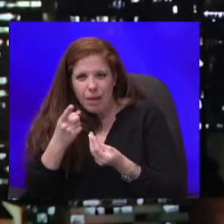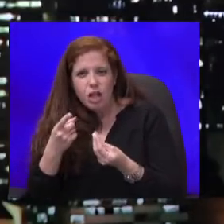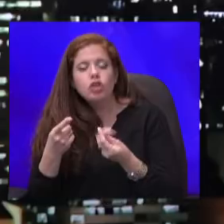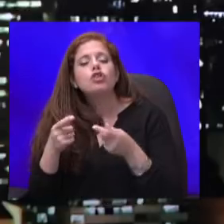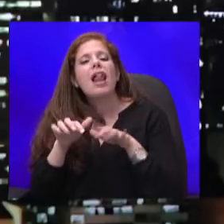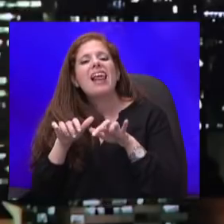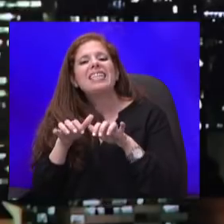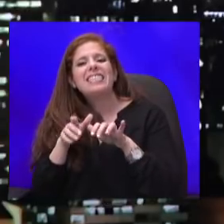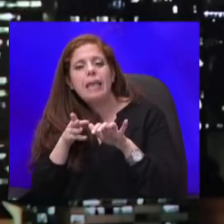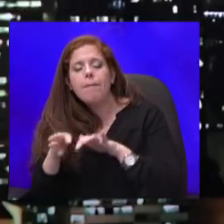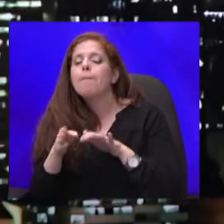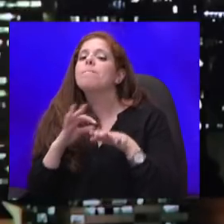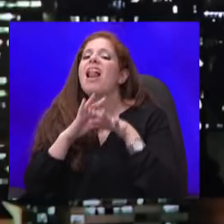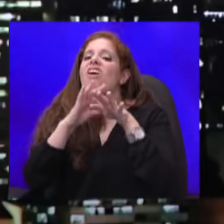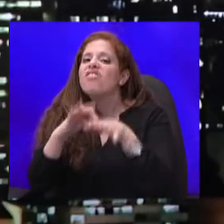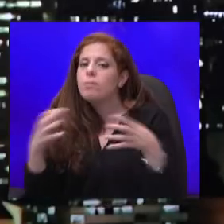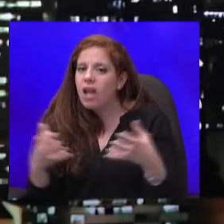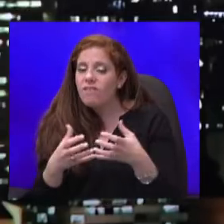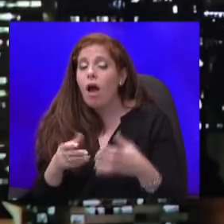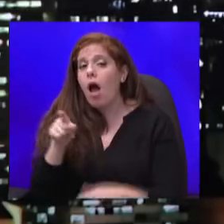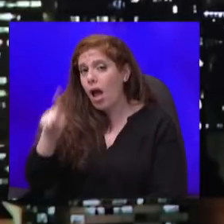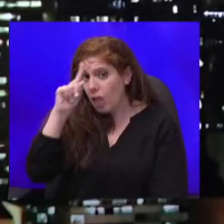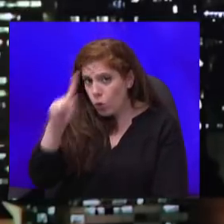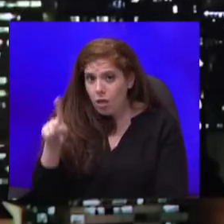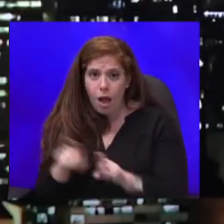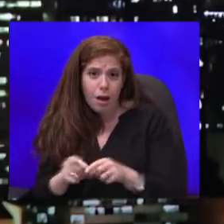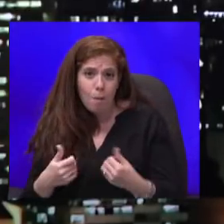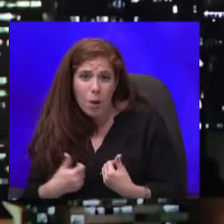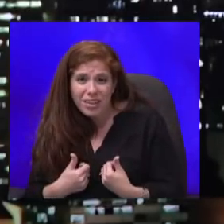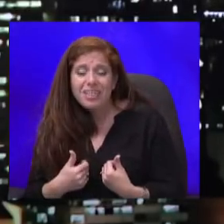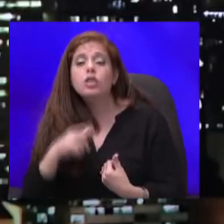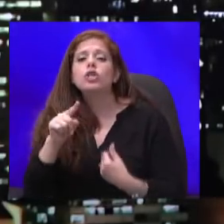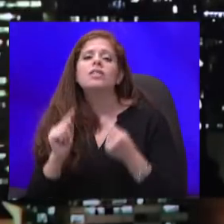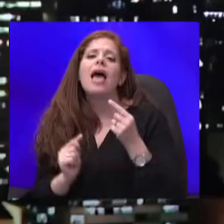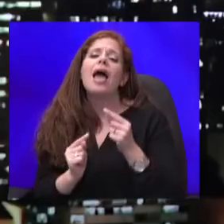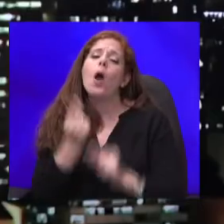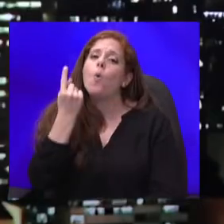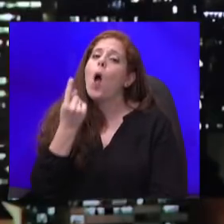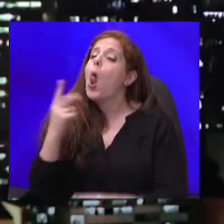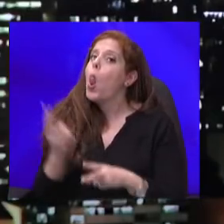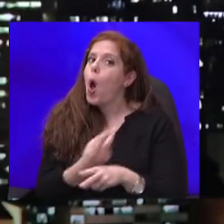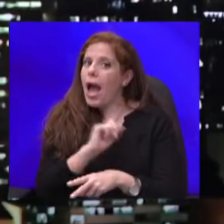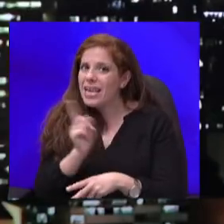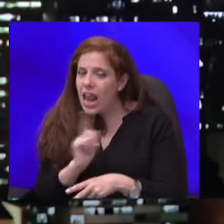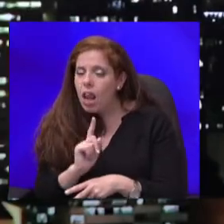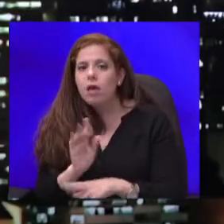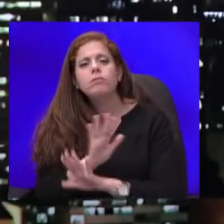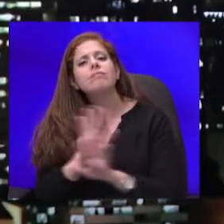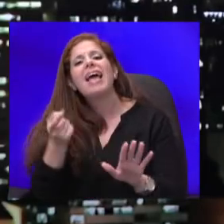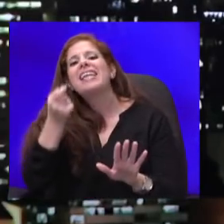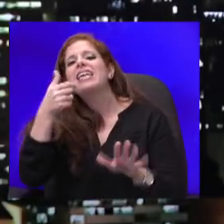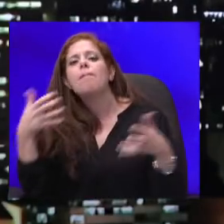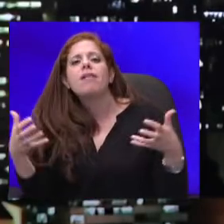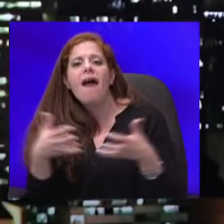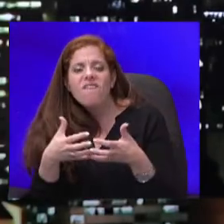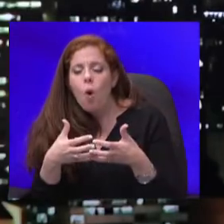החברה. אתה יודע, שאול קמוני, שאלו אירוע לא רגיל. אין כמעט חברות שאותם גורמי ביטחון